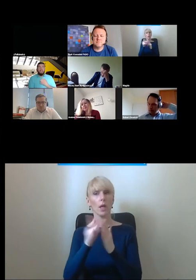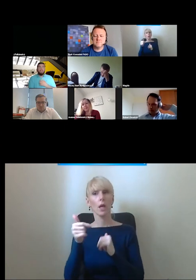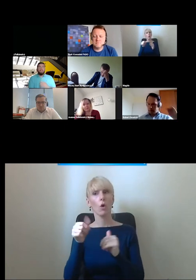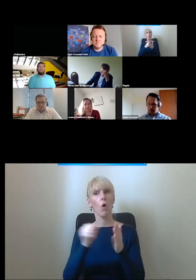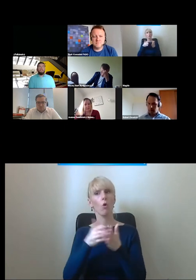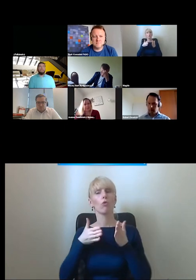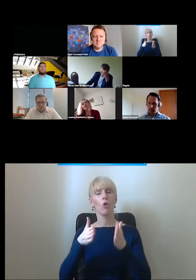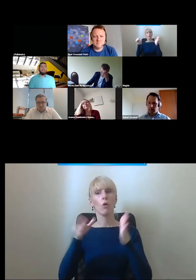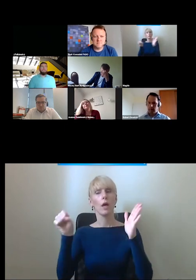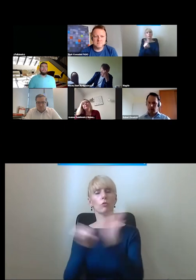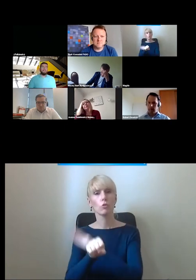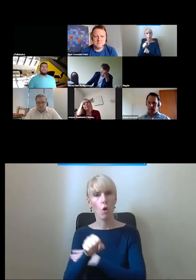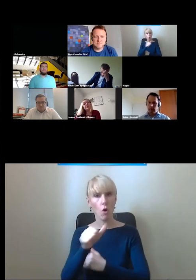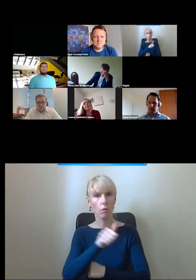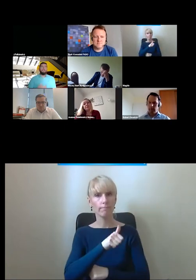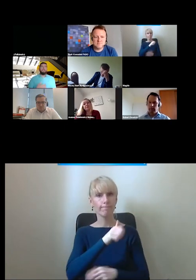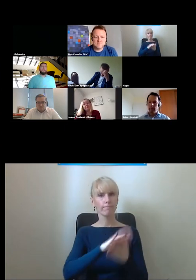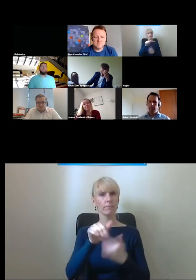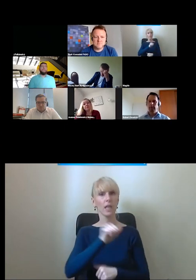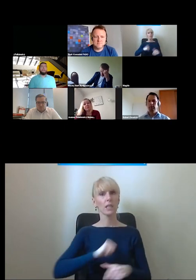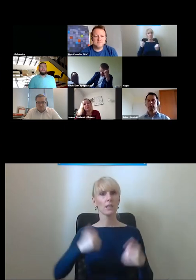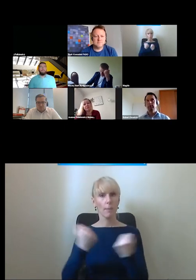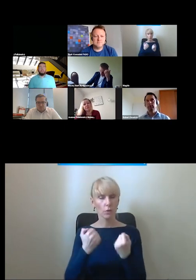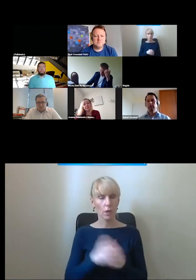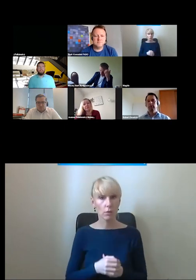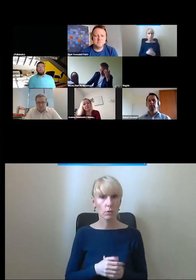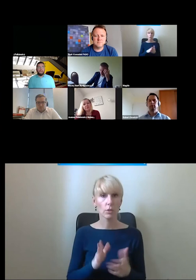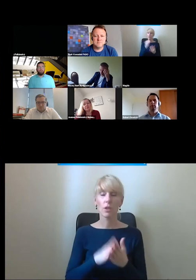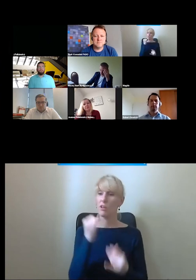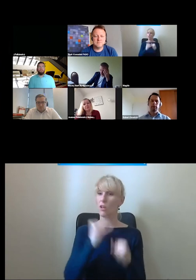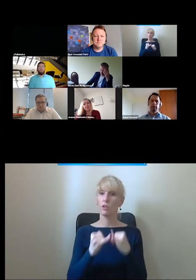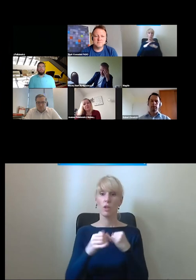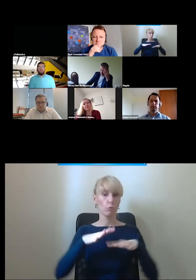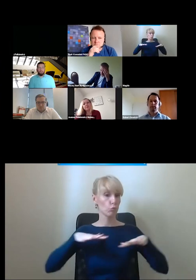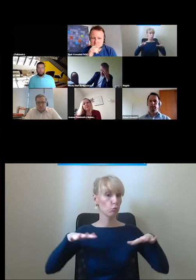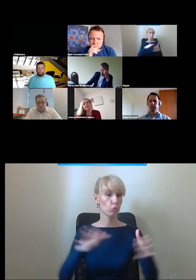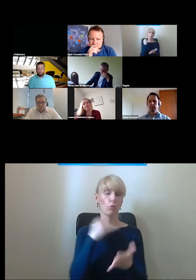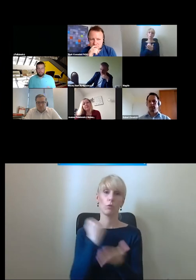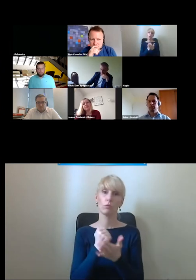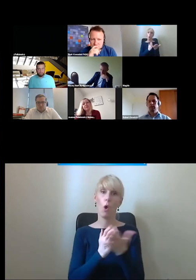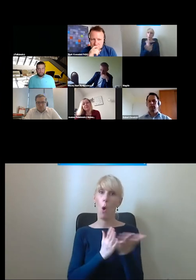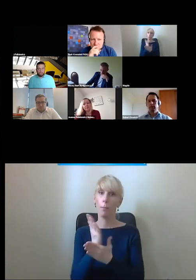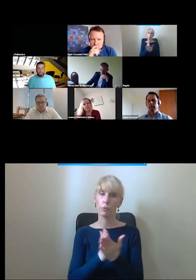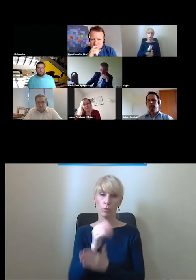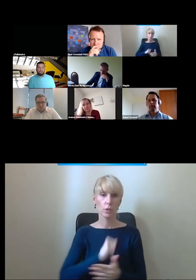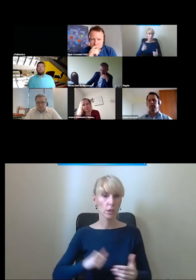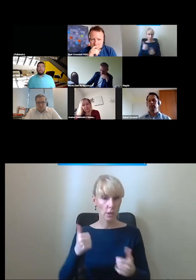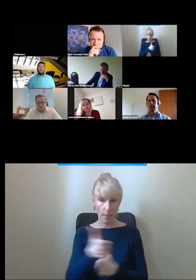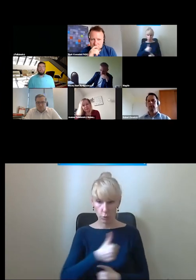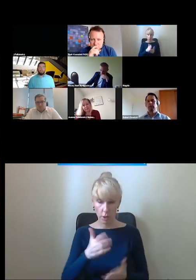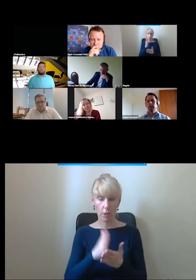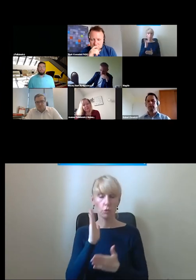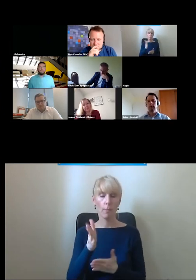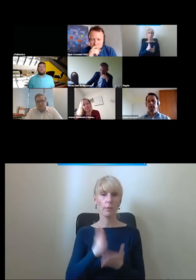jestem zdania że im więcej rzeczy będzie będzie miało możliwość obsługi samodzielnej tym